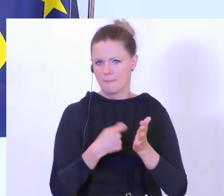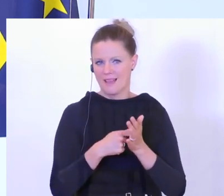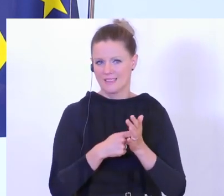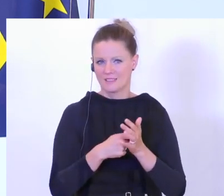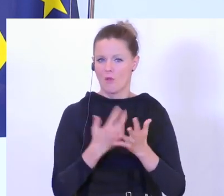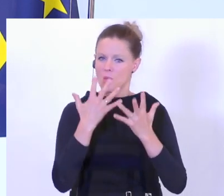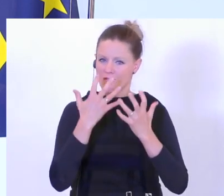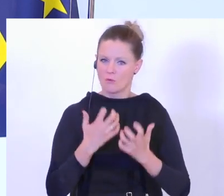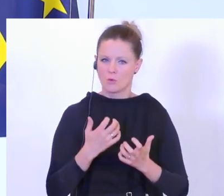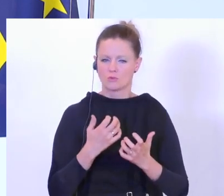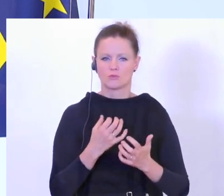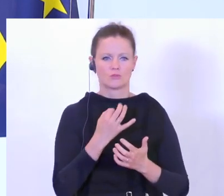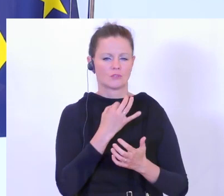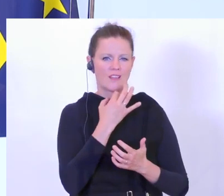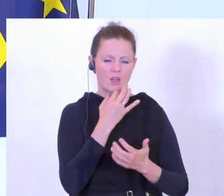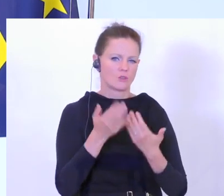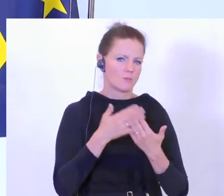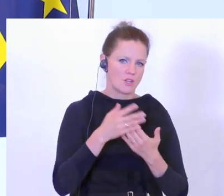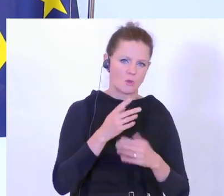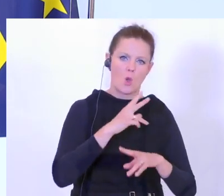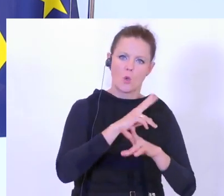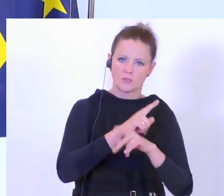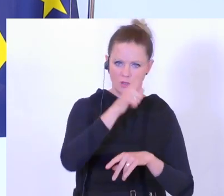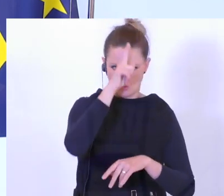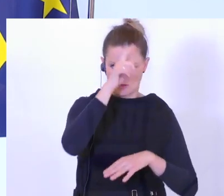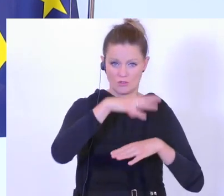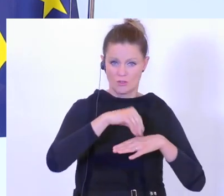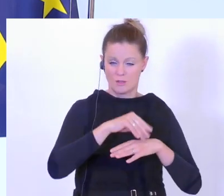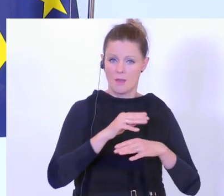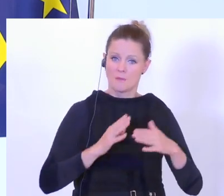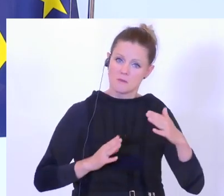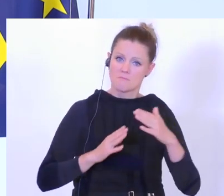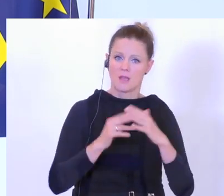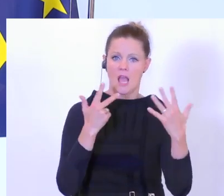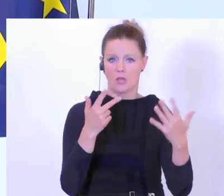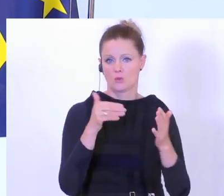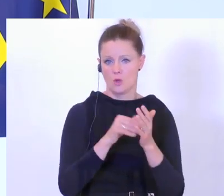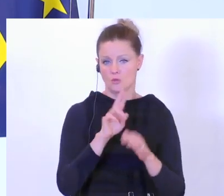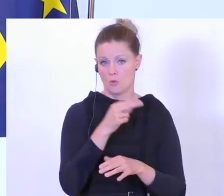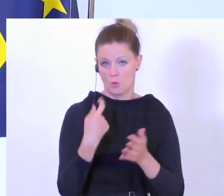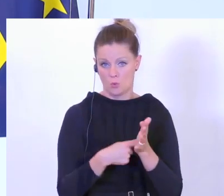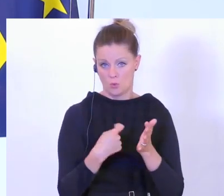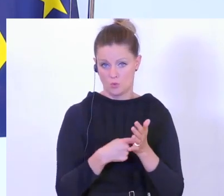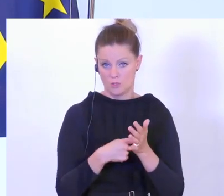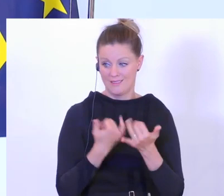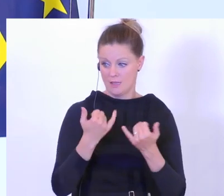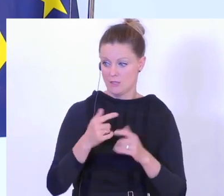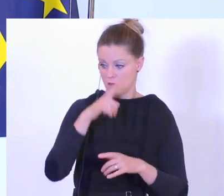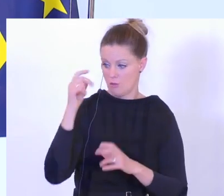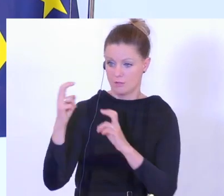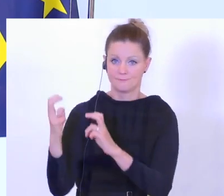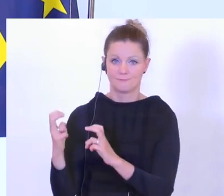Wunschdestinationen Deutschland, Österreich, Schweden zum Beispiel kommen wollen, dann geht es bis 8.000 Euro. Und diese Leute sitzen dort fest